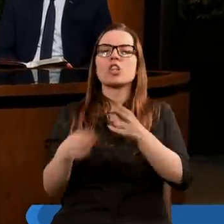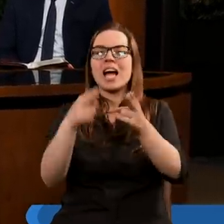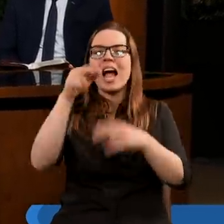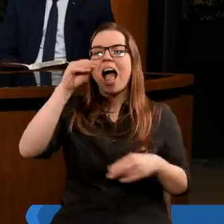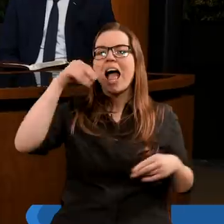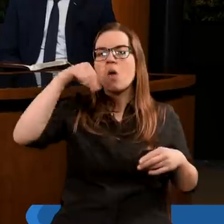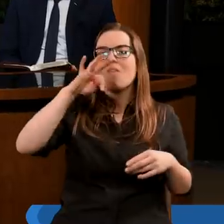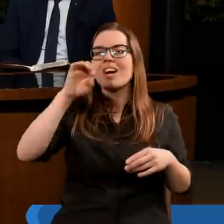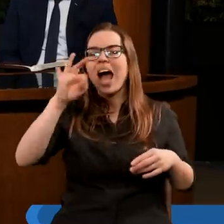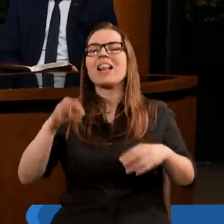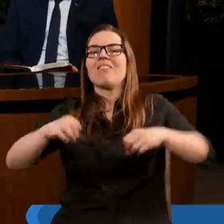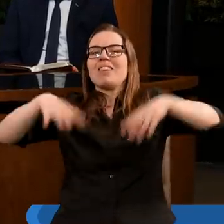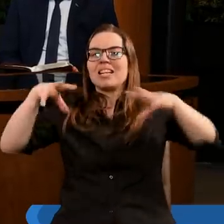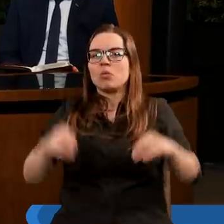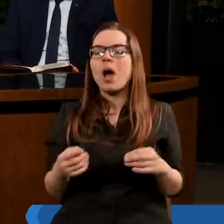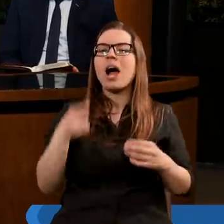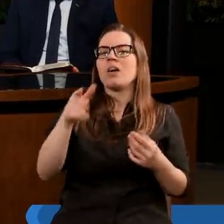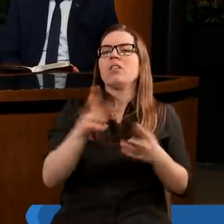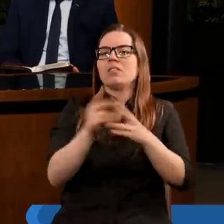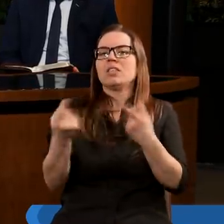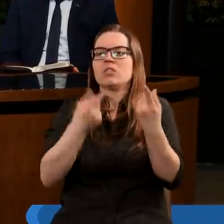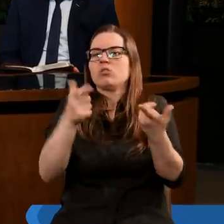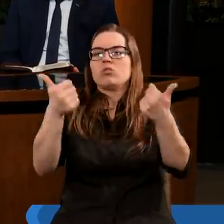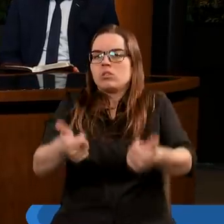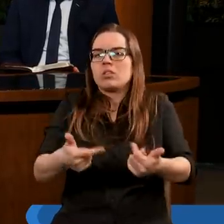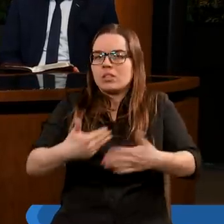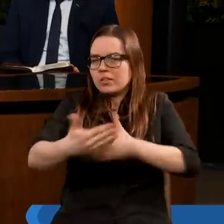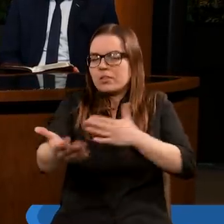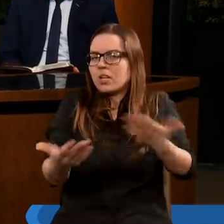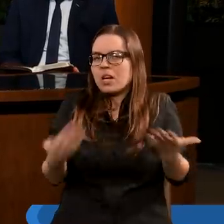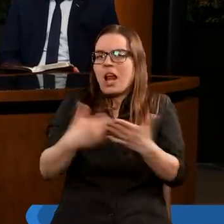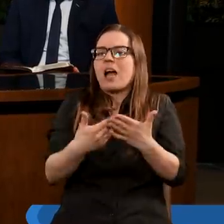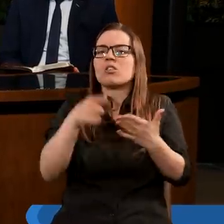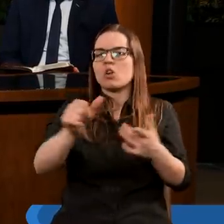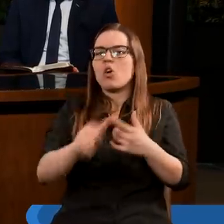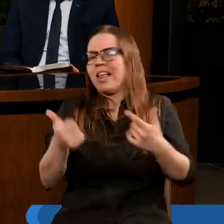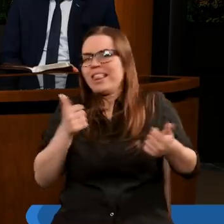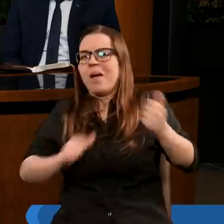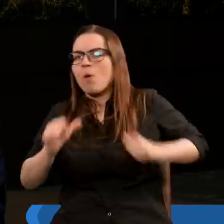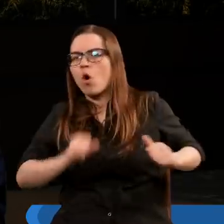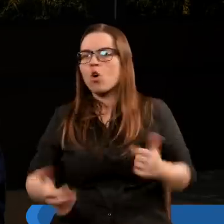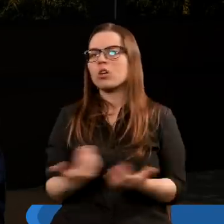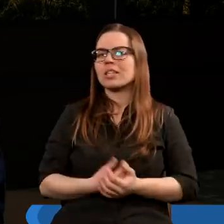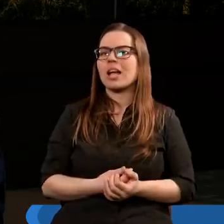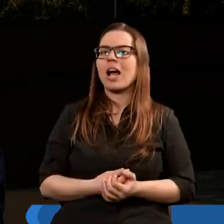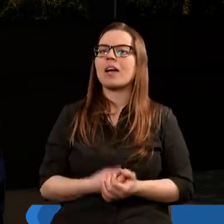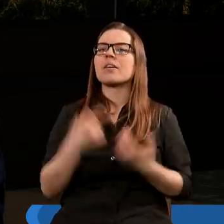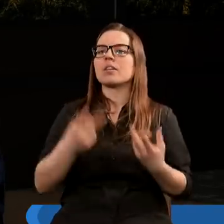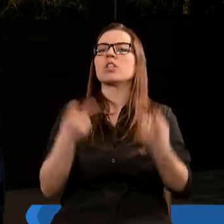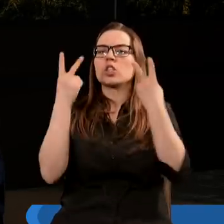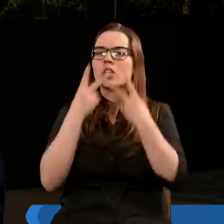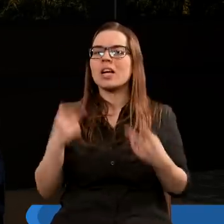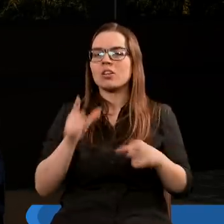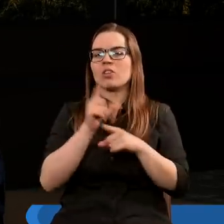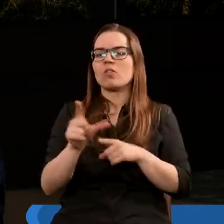wyschła dla całej tej sytuacji? Dlaczego to jest takie niepokojące? Czytając ten